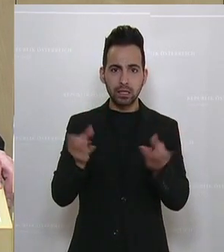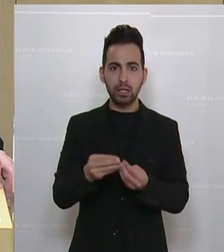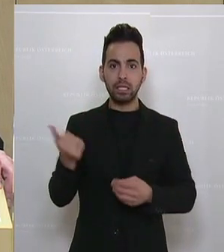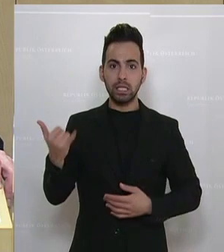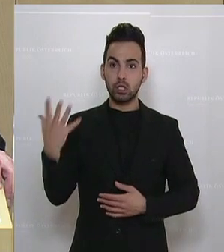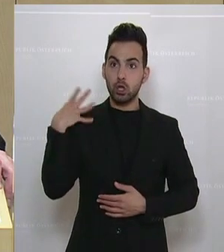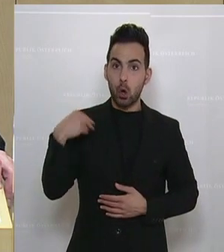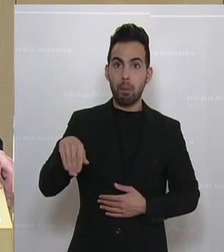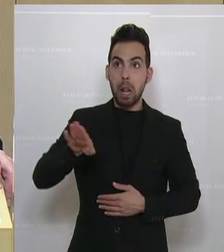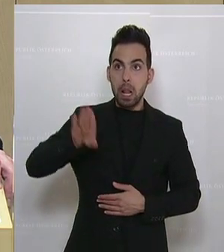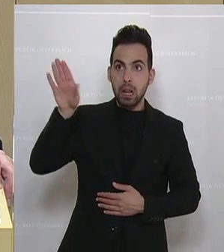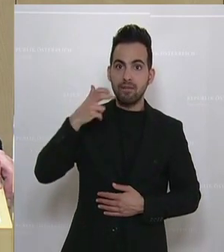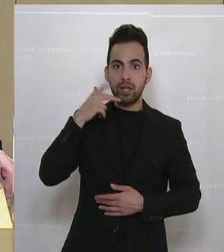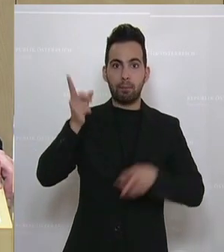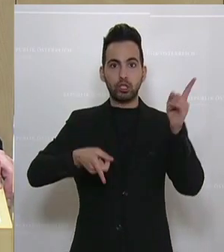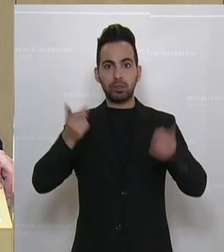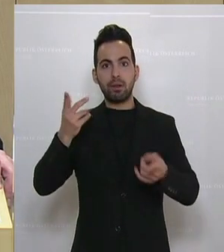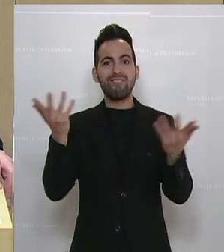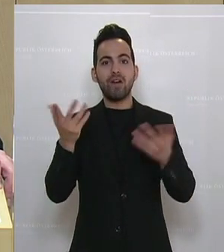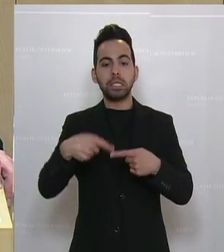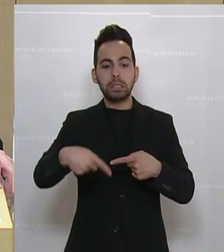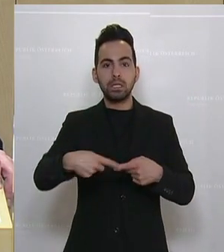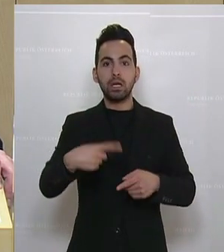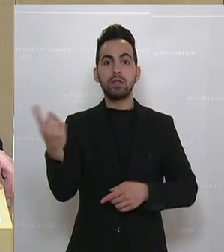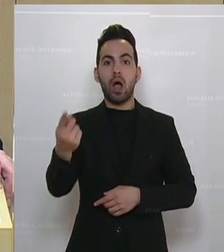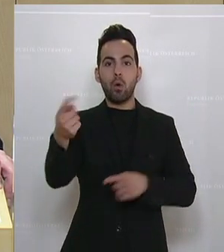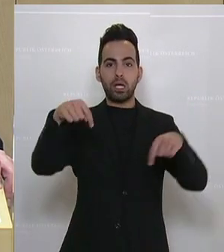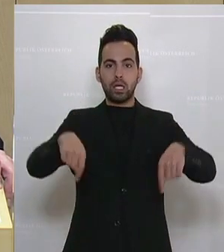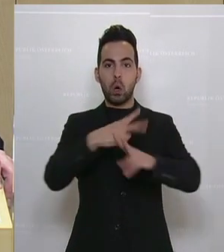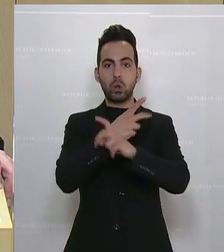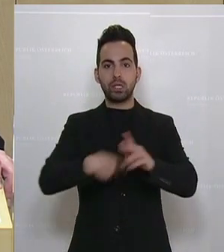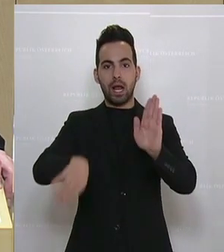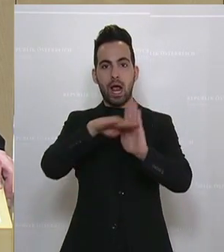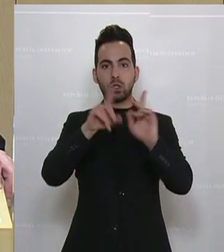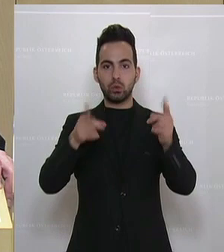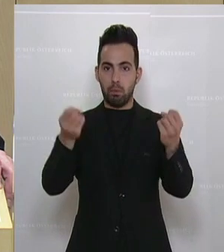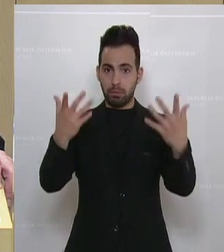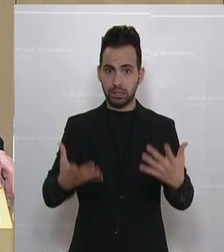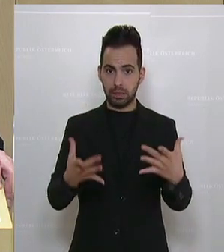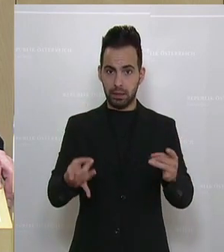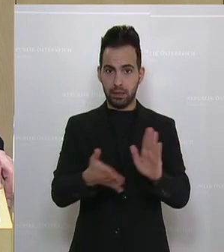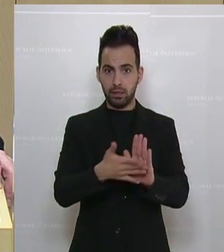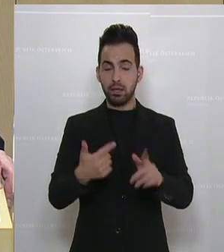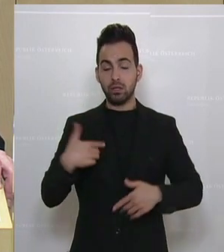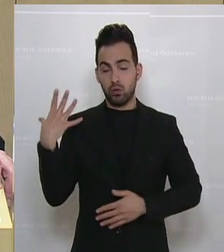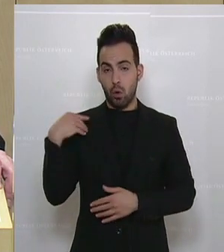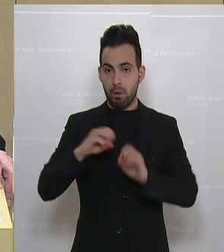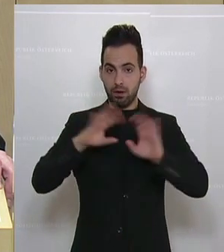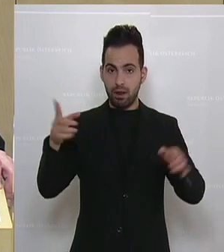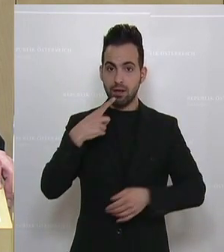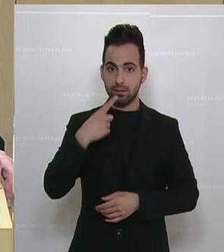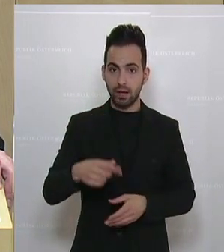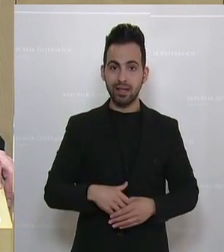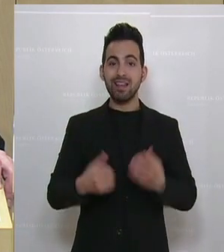noch einmal darüber bestimmen wollen, was so quasi auf Dauer in Österreich passiert. Und ich habe es ganz deutlich gesagt, ich sage es noch einmal,